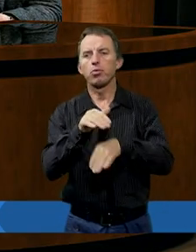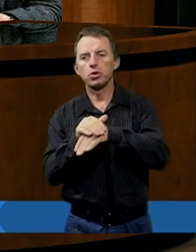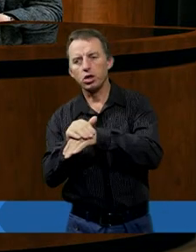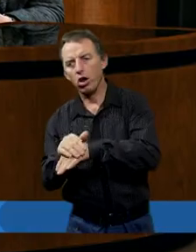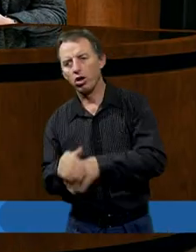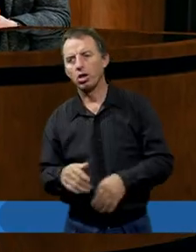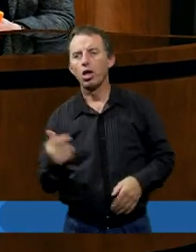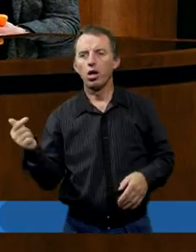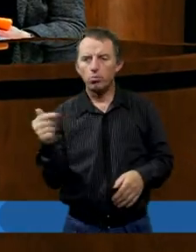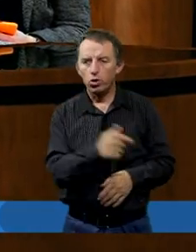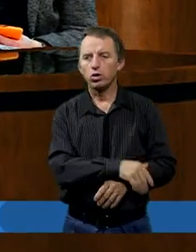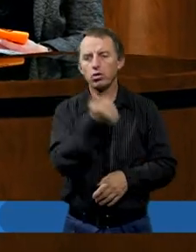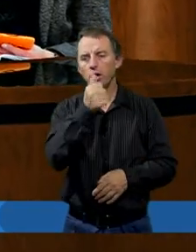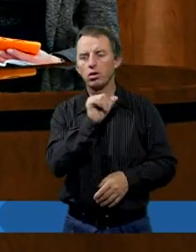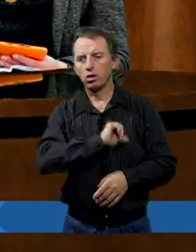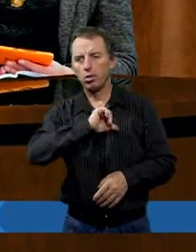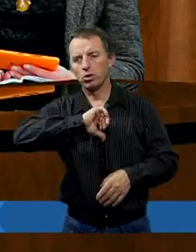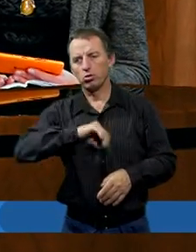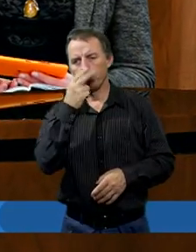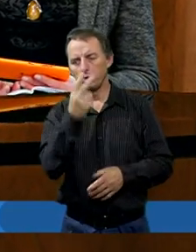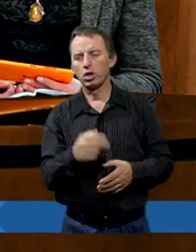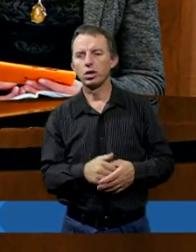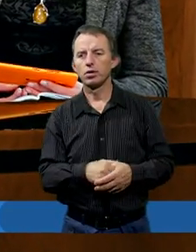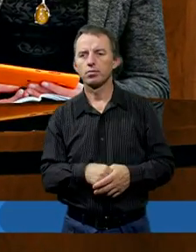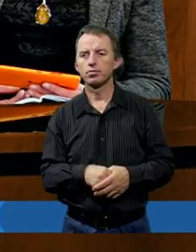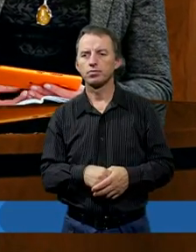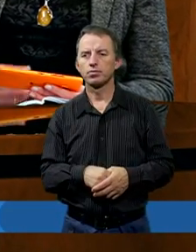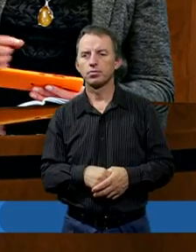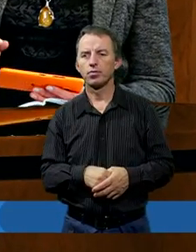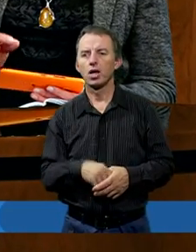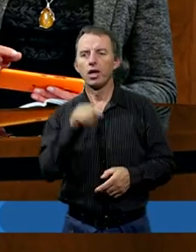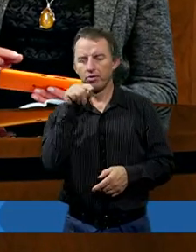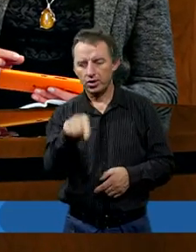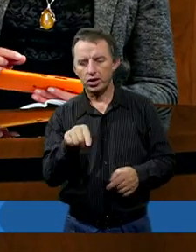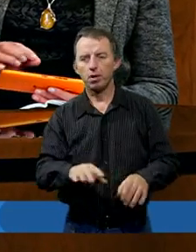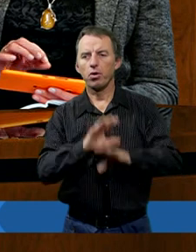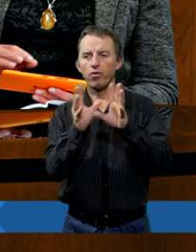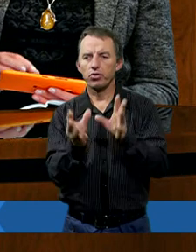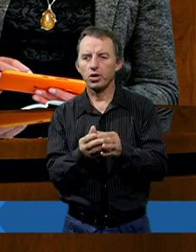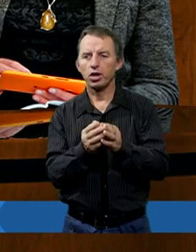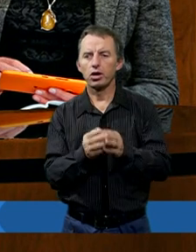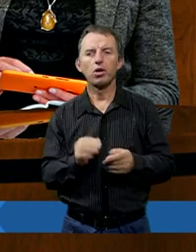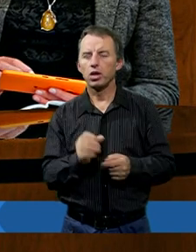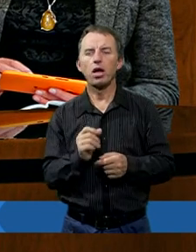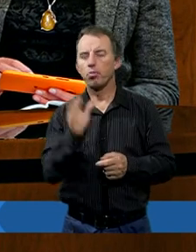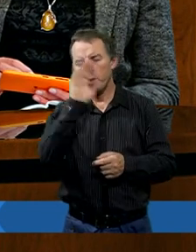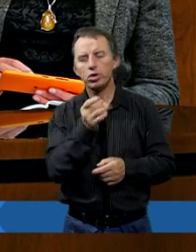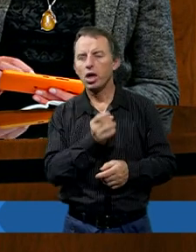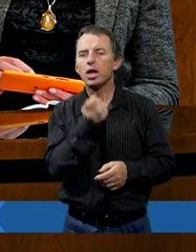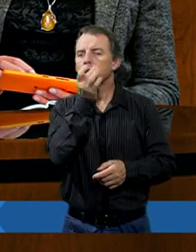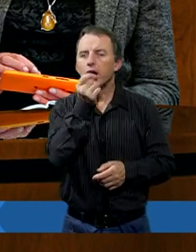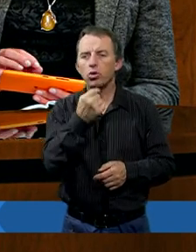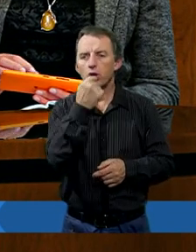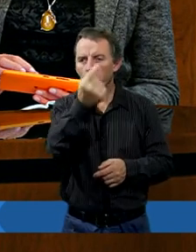robili. Chyba nie musimy zawsze tego robić. Bo w tym wszystkim Bóg nie zarzuca mu tego, że w taki